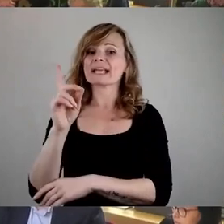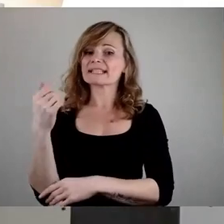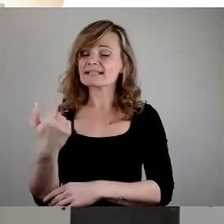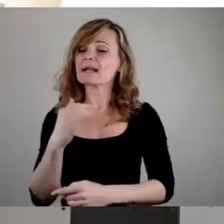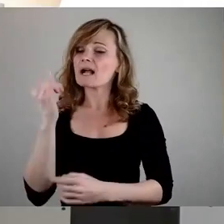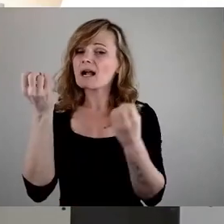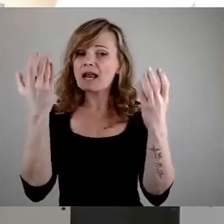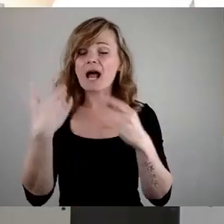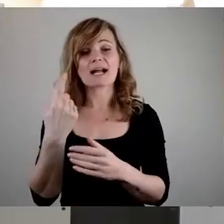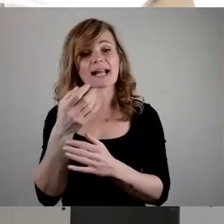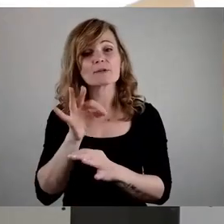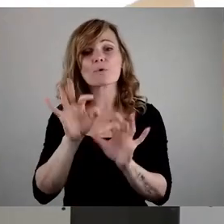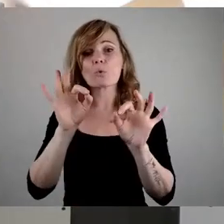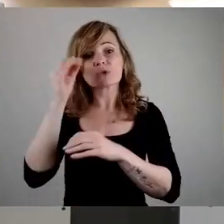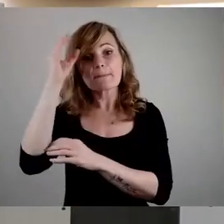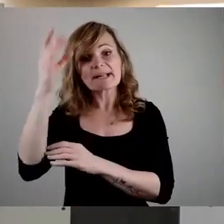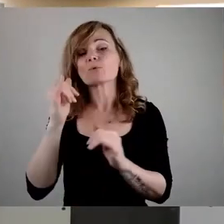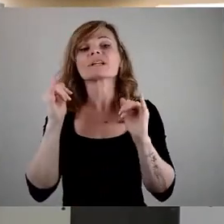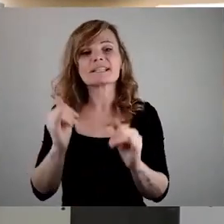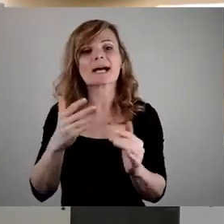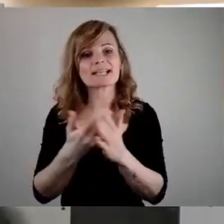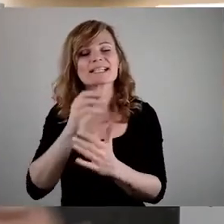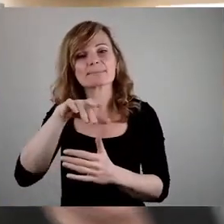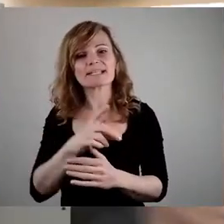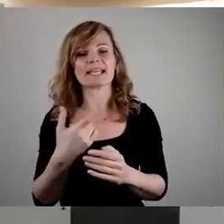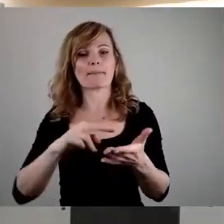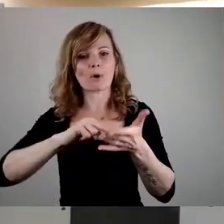gute Bildung auszugeben, ist SPD-Politik.